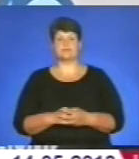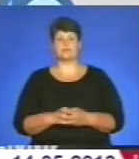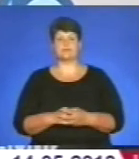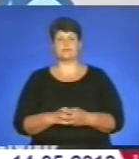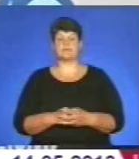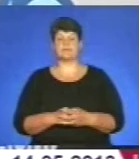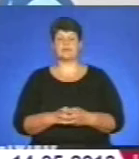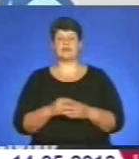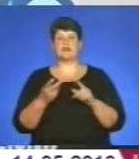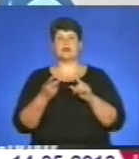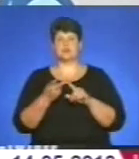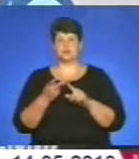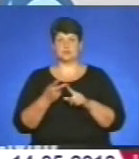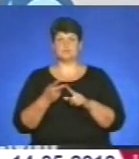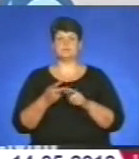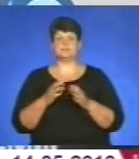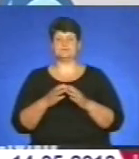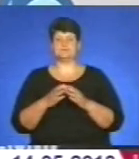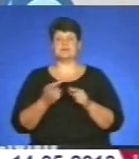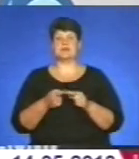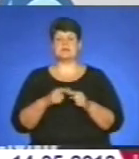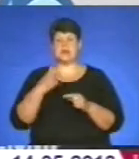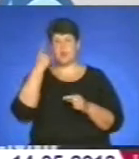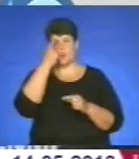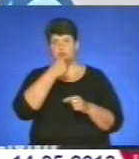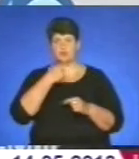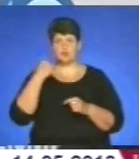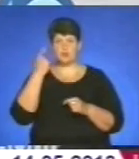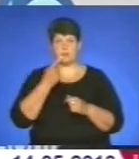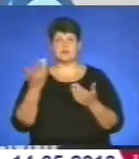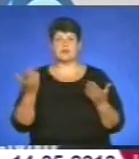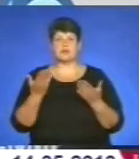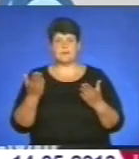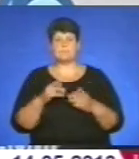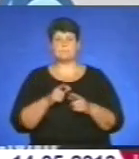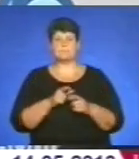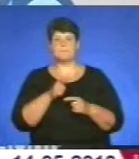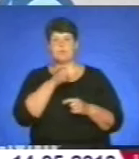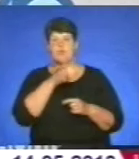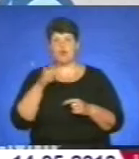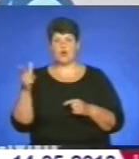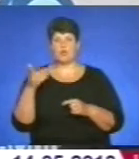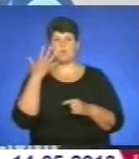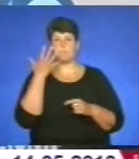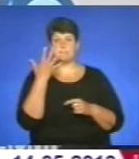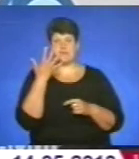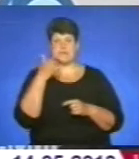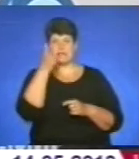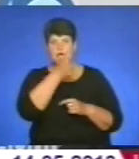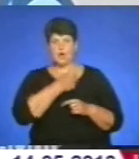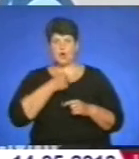Наступна категорія – особи, які протягом п'яти років, які